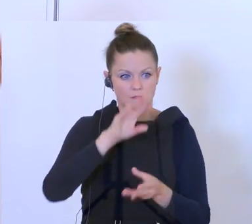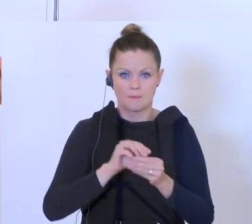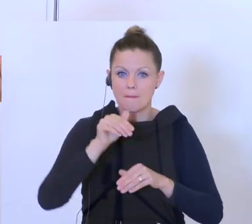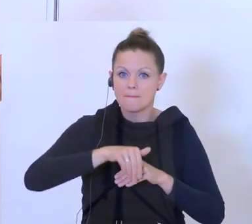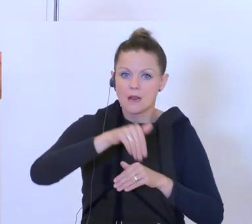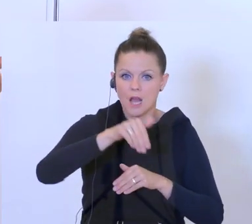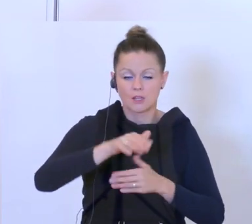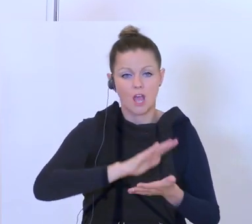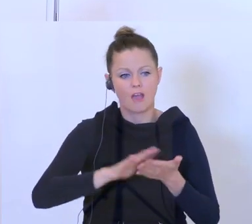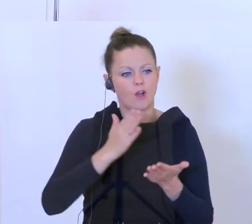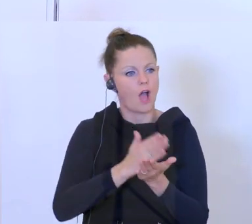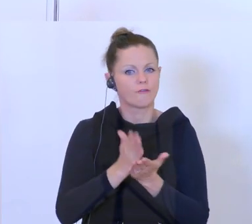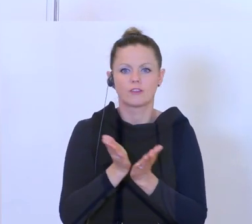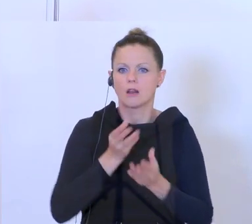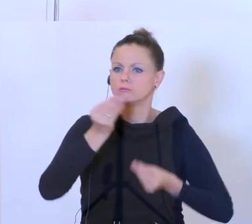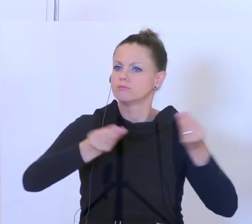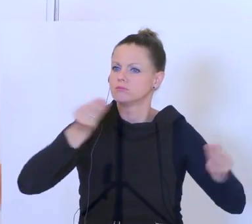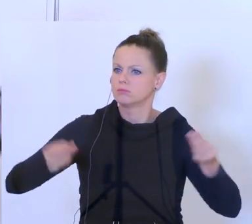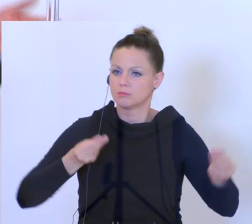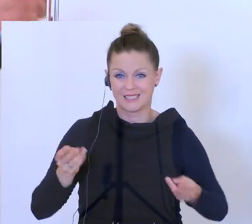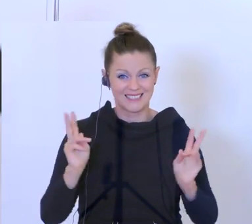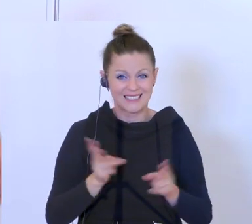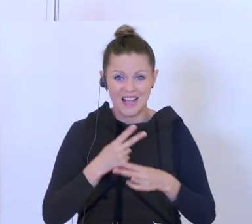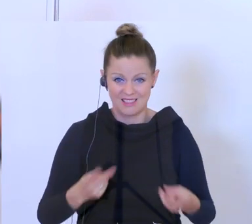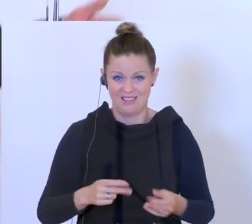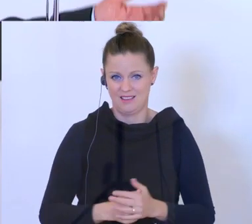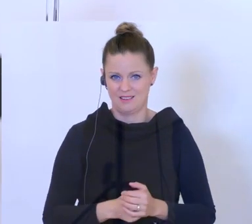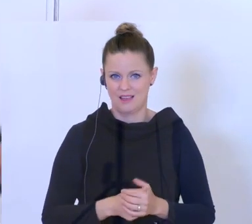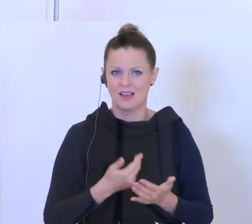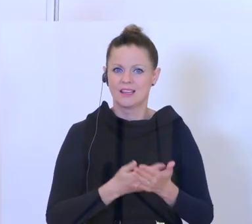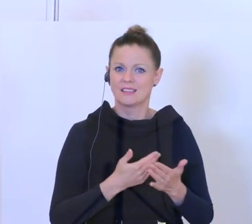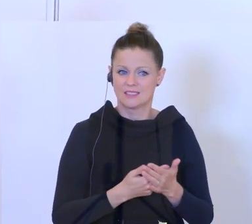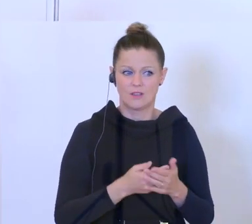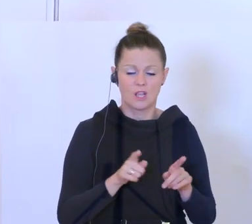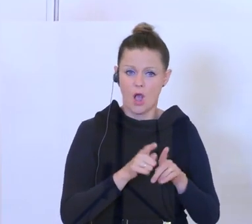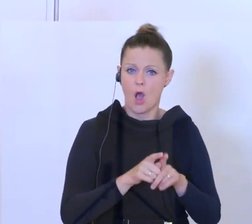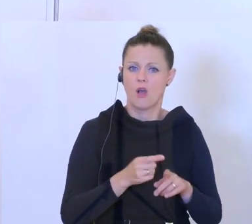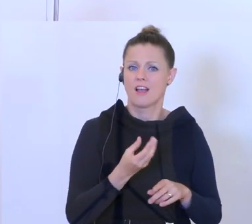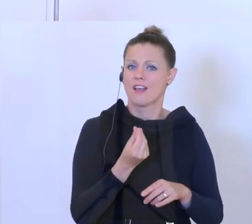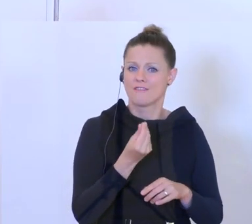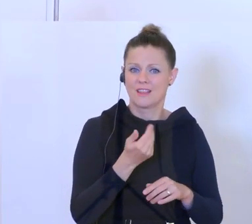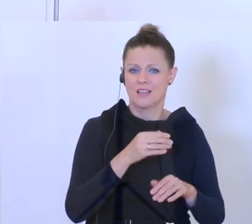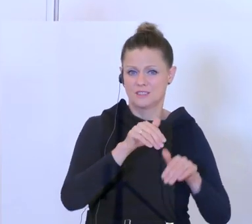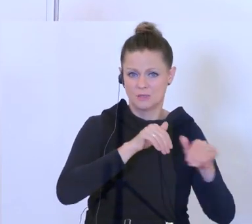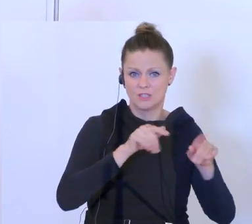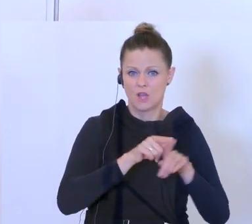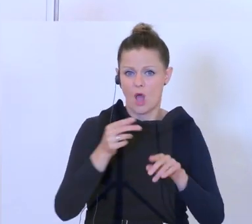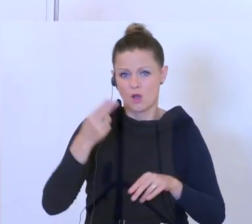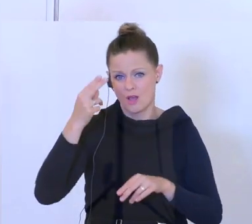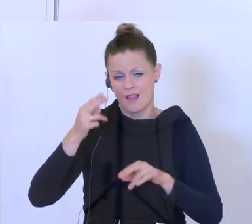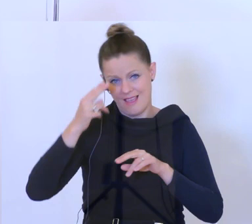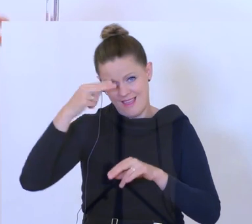die verteilen. Das war immer das Prinzip, das hat ja der Finanzminister für sich immer gesagt oder der Herr Bundeskanzler betont, dass wir